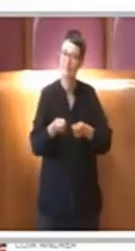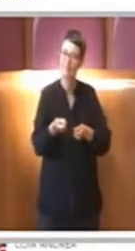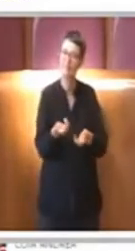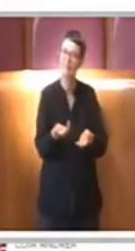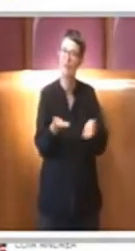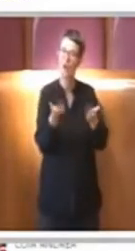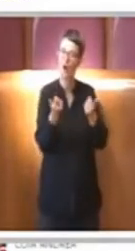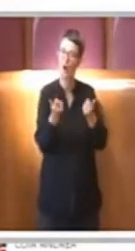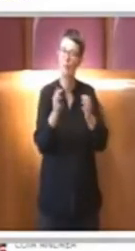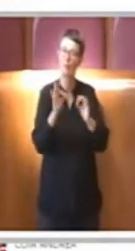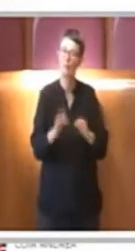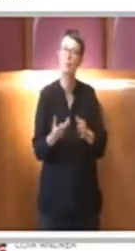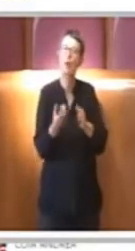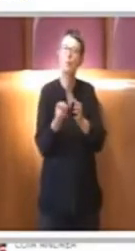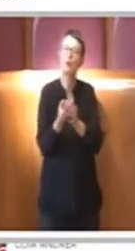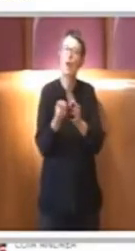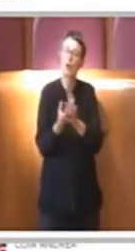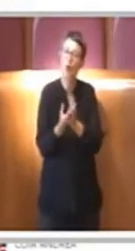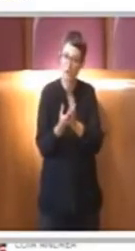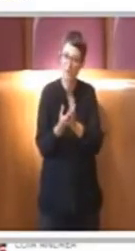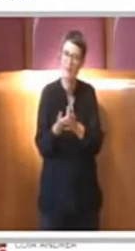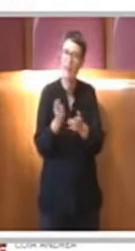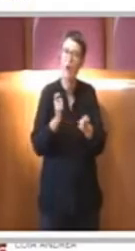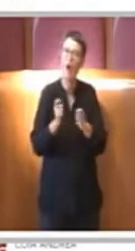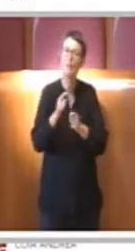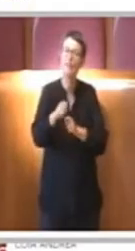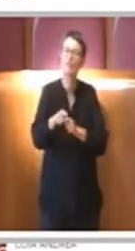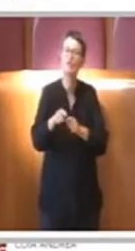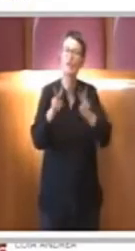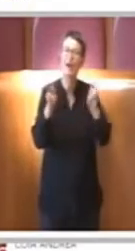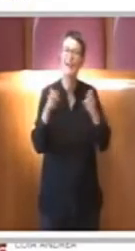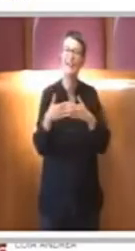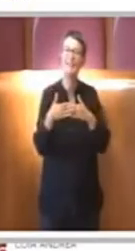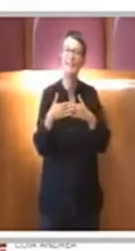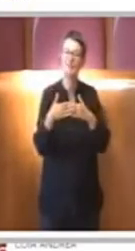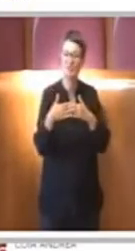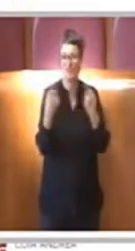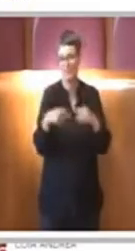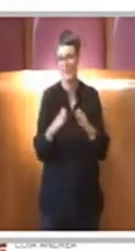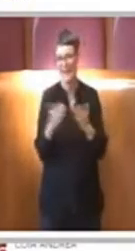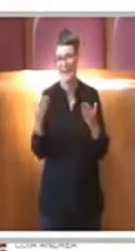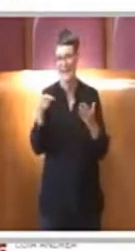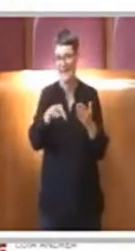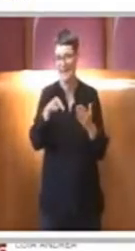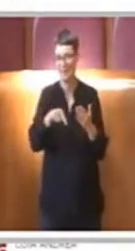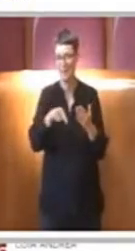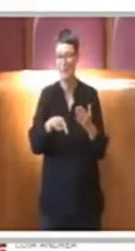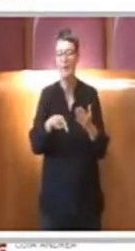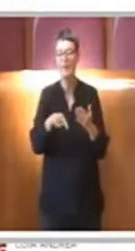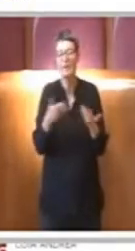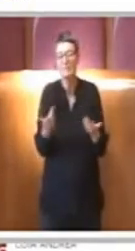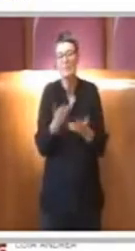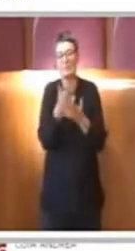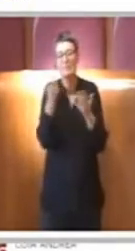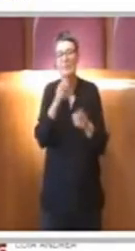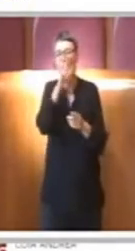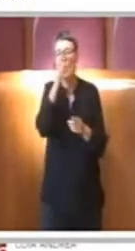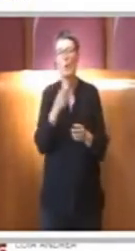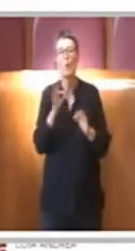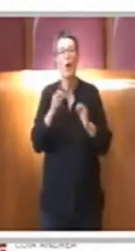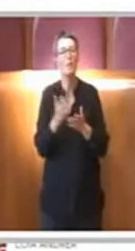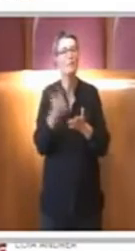vicinanza in particolare dei libri evidenziando quello che è il ruolo centrale del libraio di fiducia